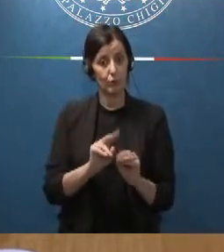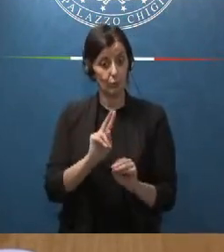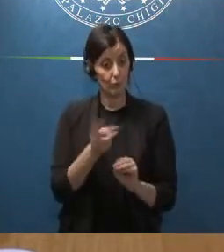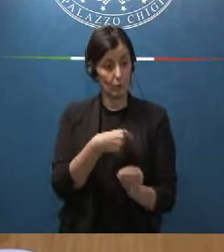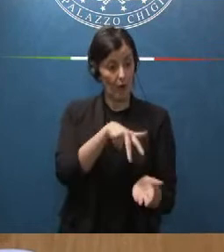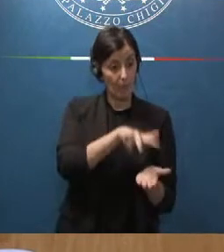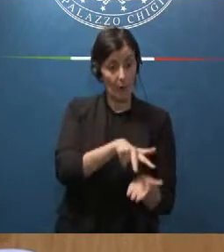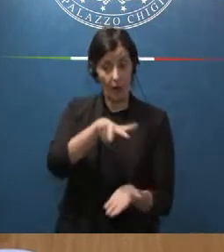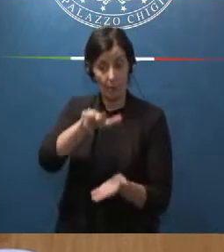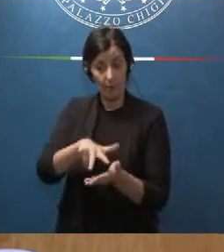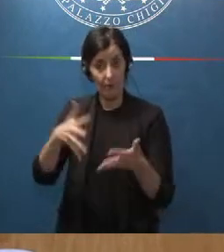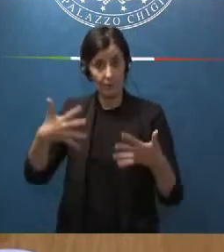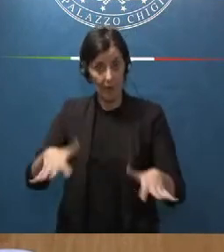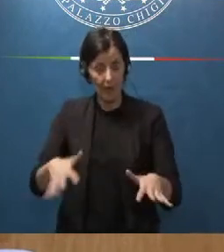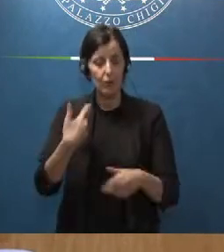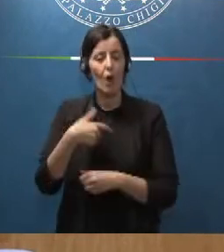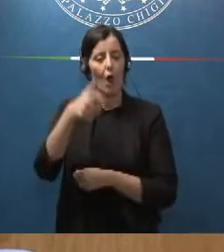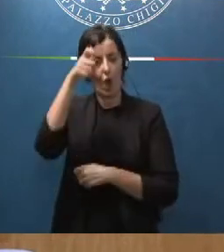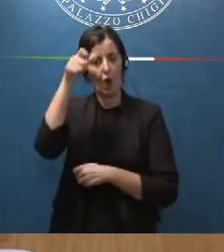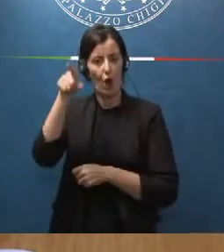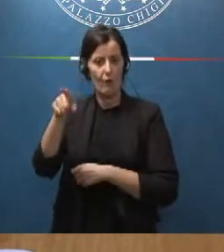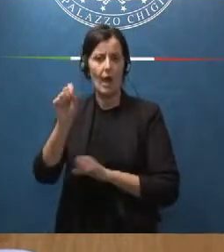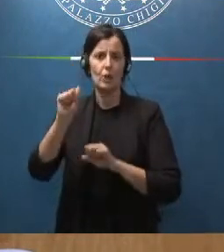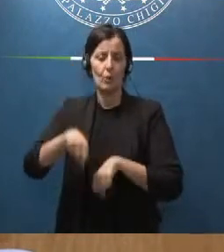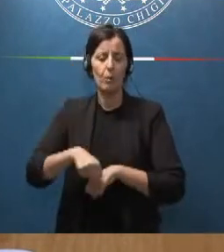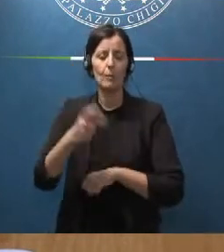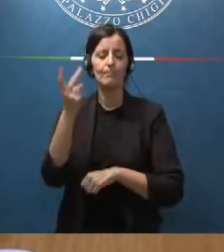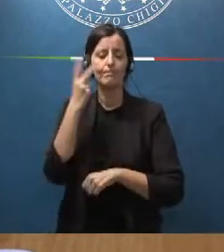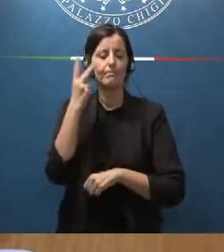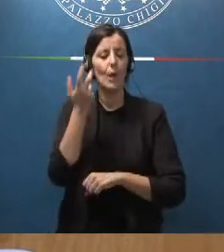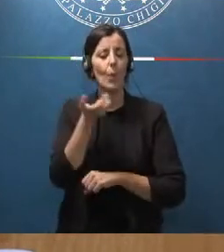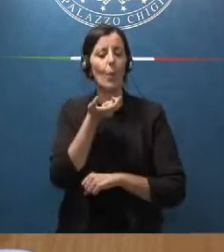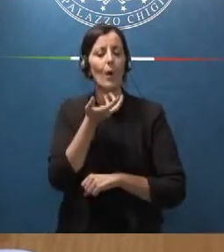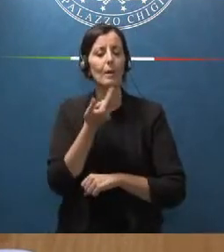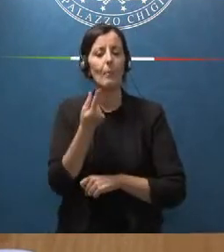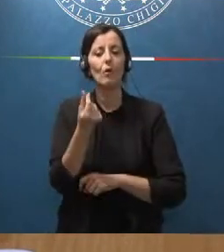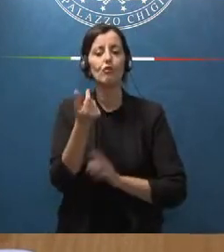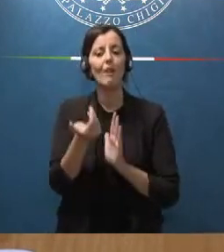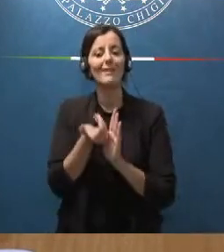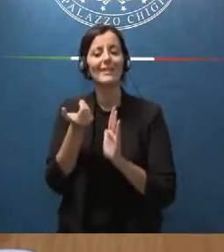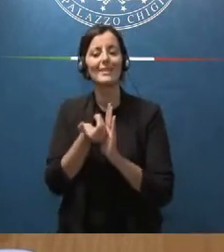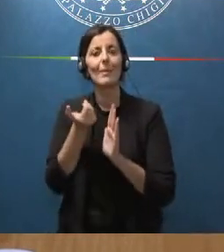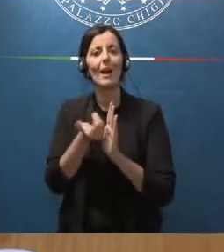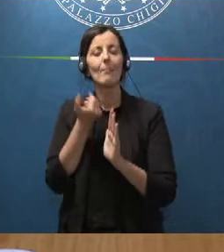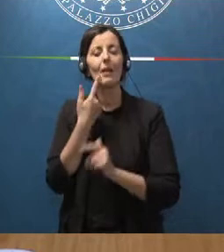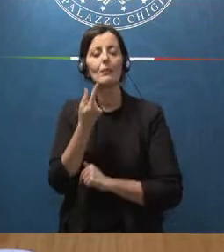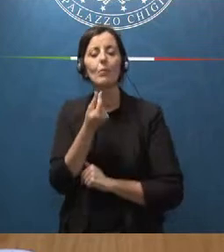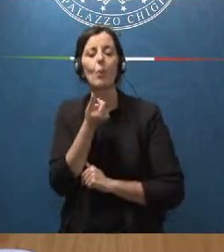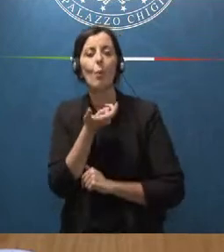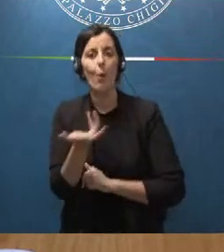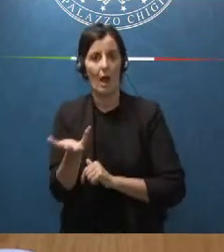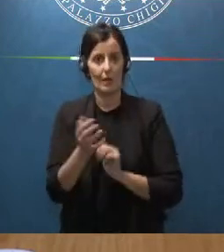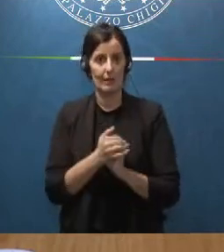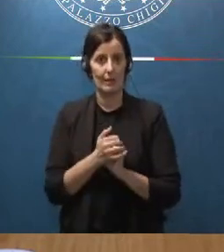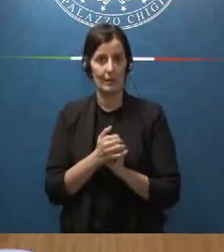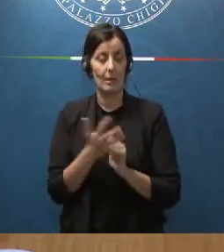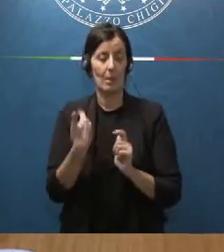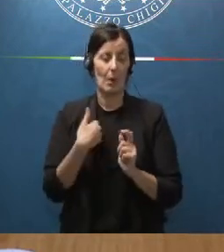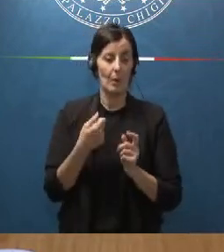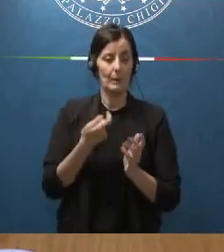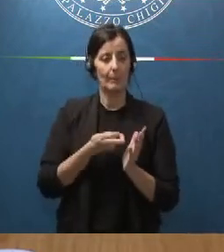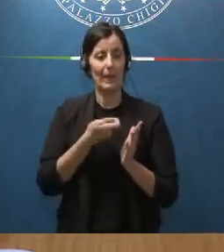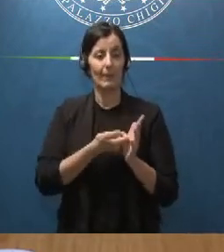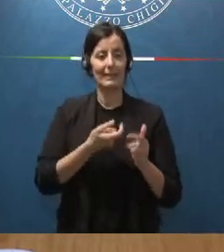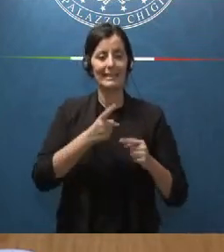provvedimenti il governo sarà nelle condizioni anche di quantificare il risparmio rispetto al pagamento di sanzioni abbastanza